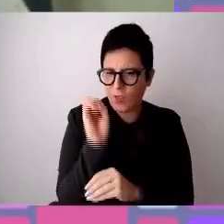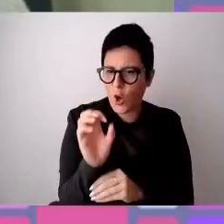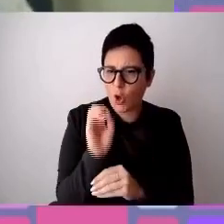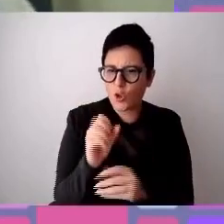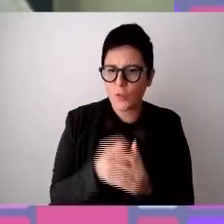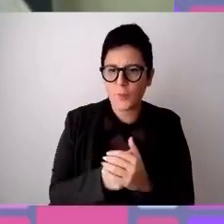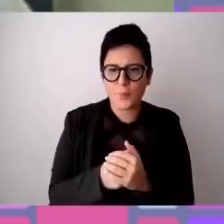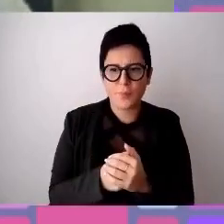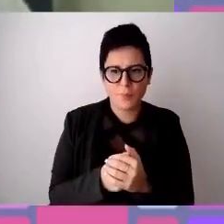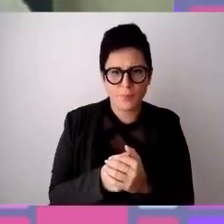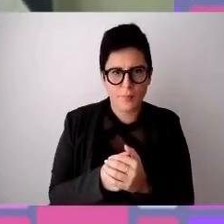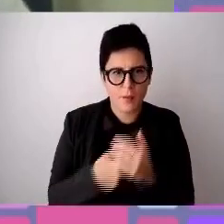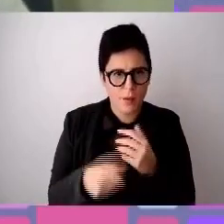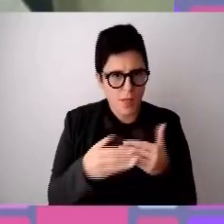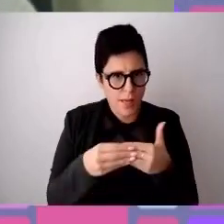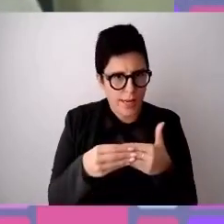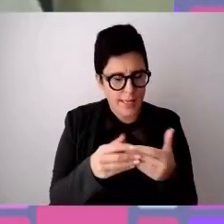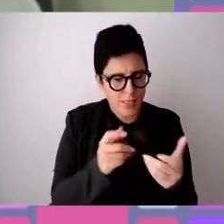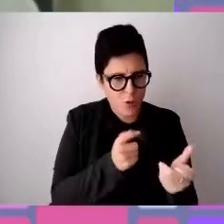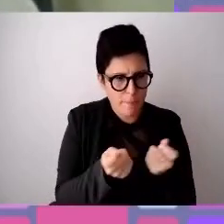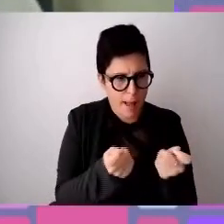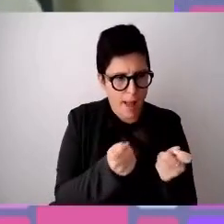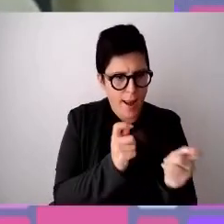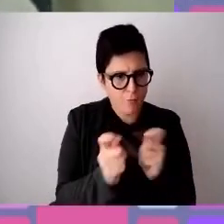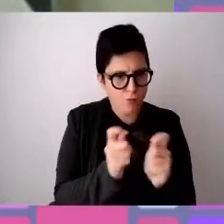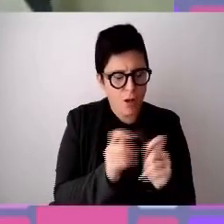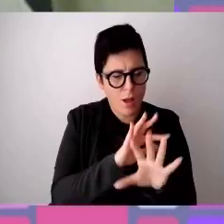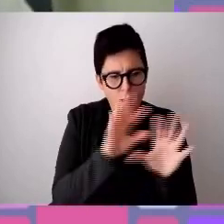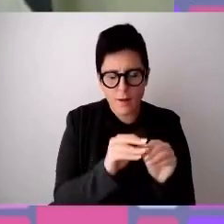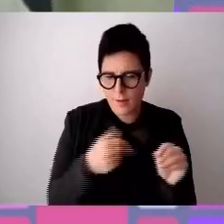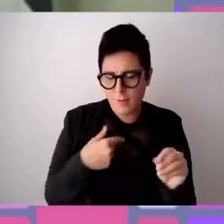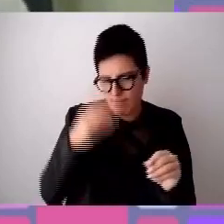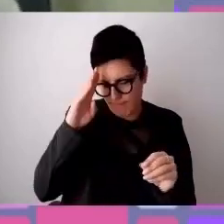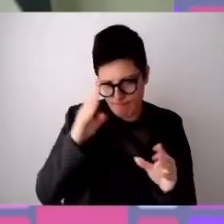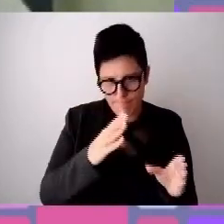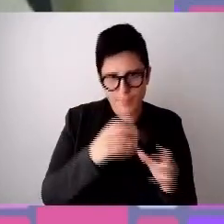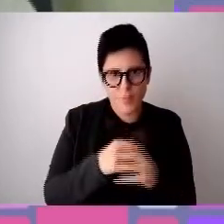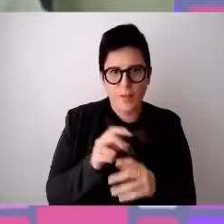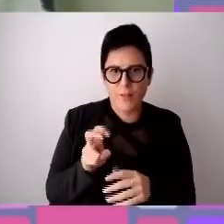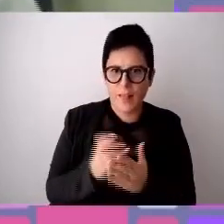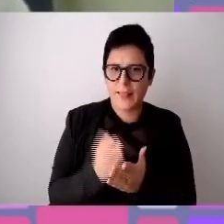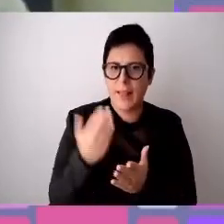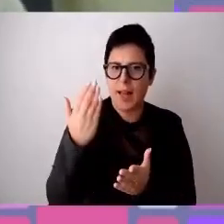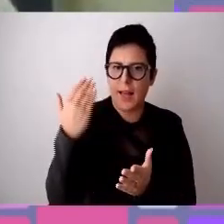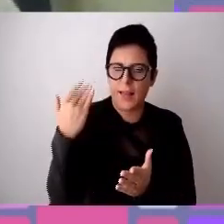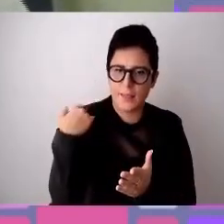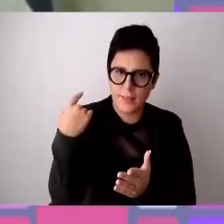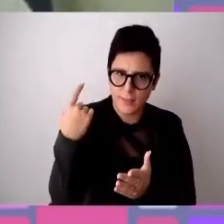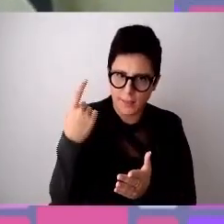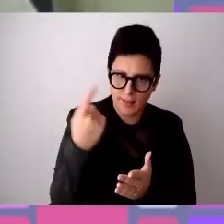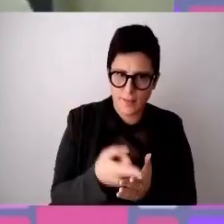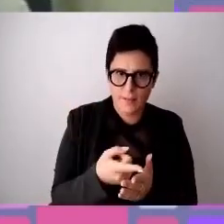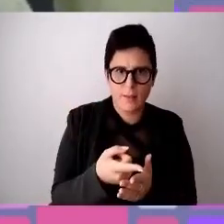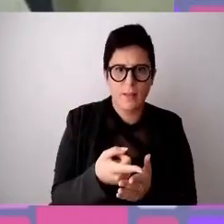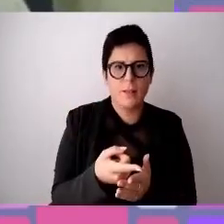sviluppo di leadership di manager e in questi ultimi vent'anni noto una sensibilità